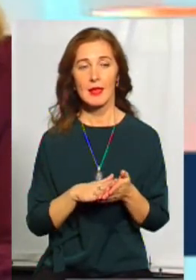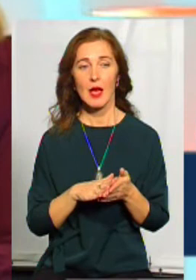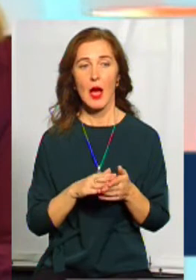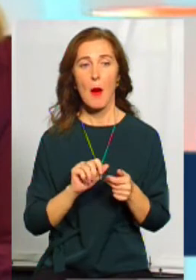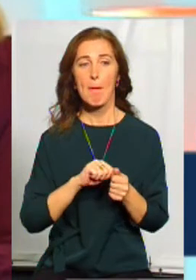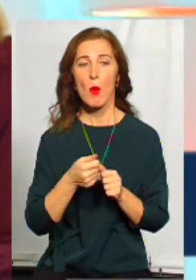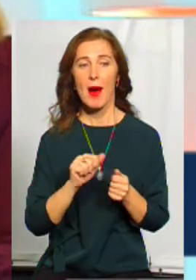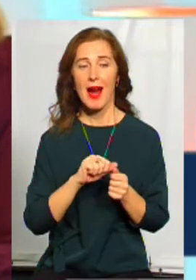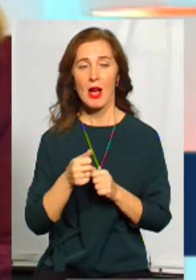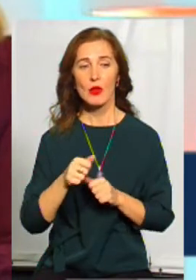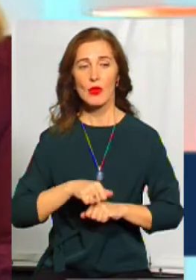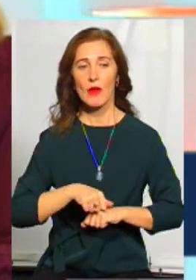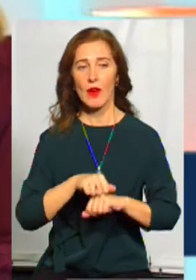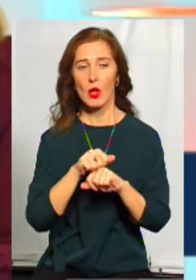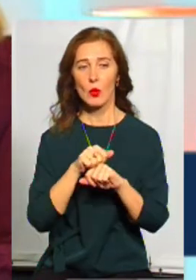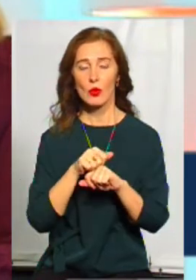помаранчеву революцію.